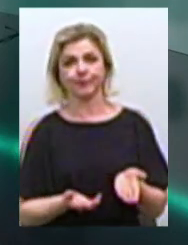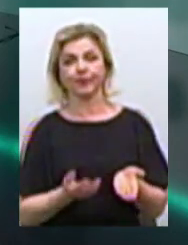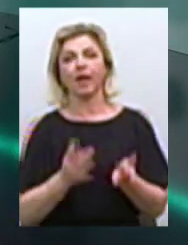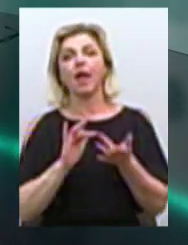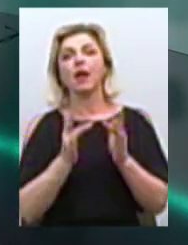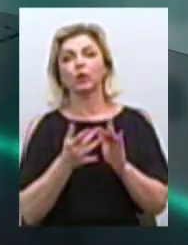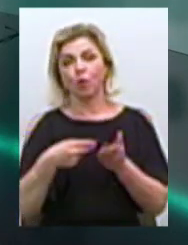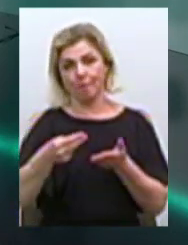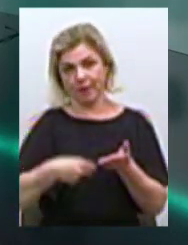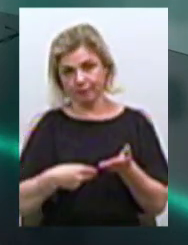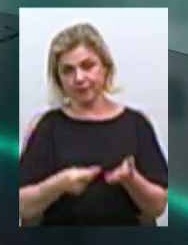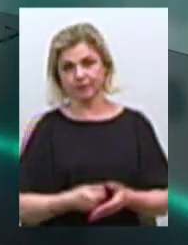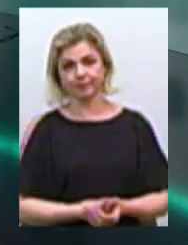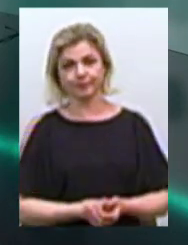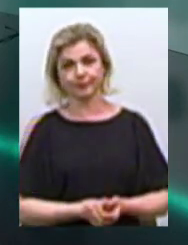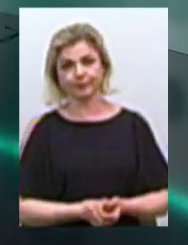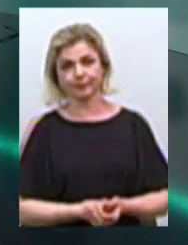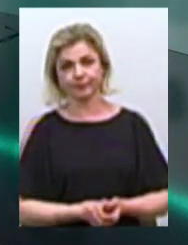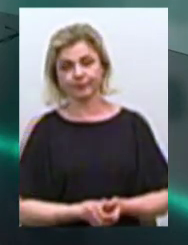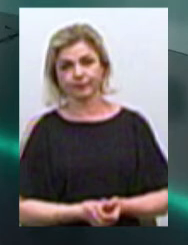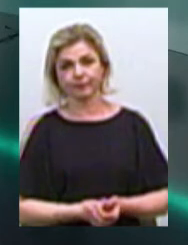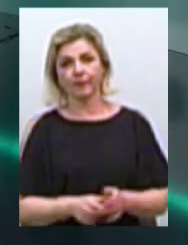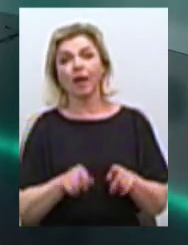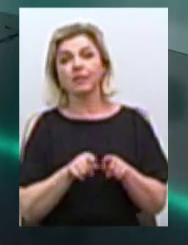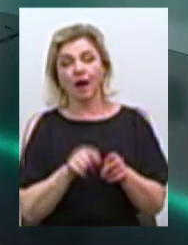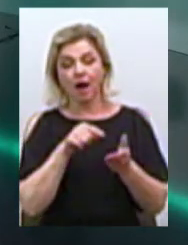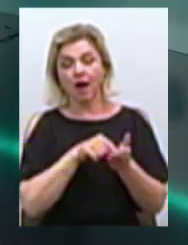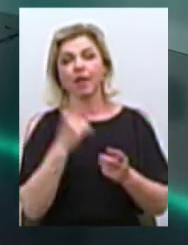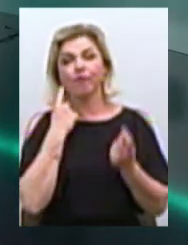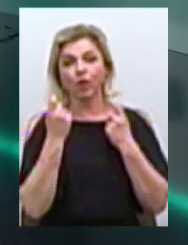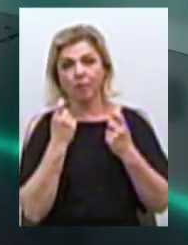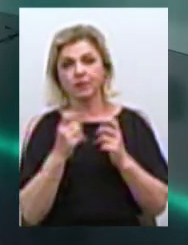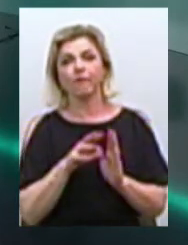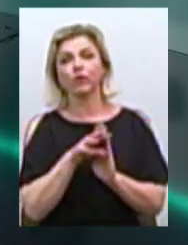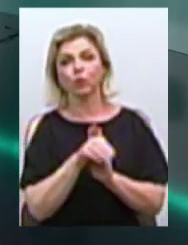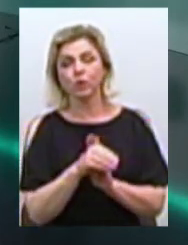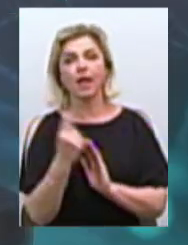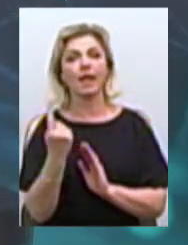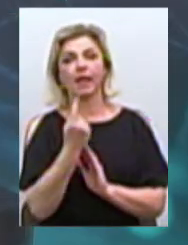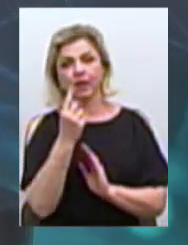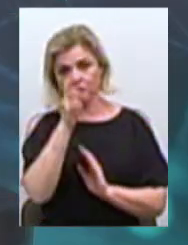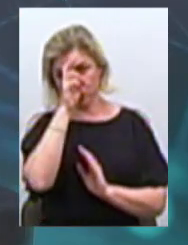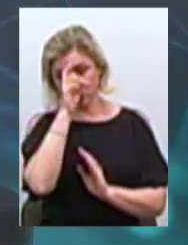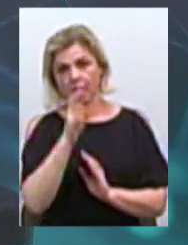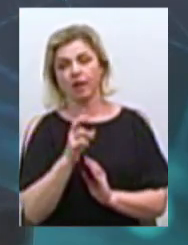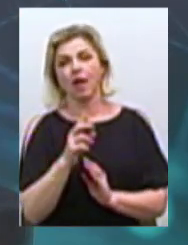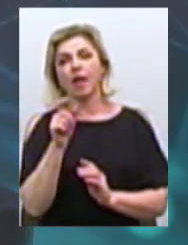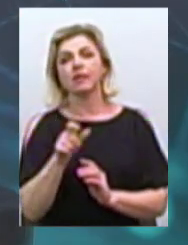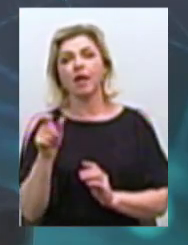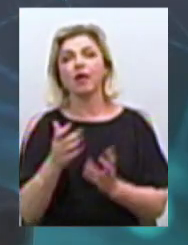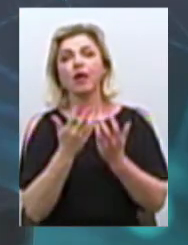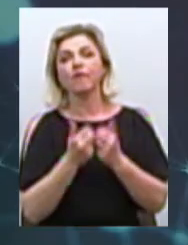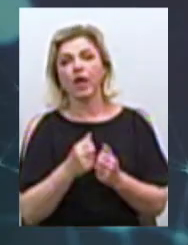електронний підпис. Зазначена інформація вноситься до єдиного державного демографічного